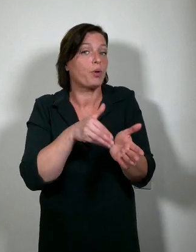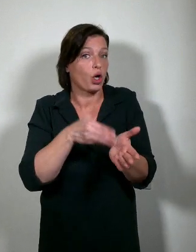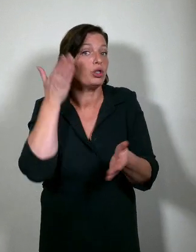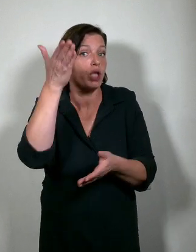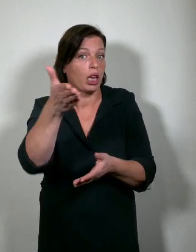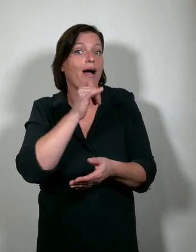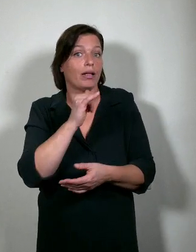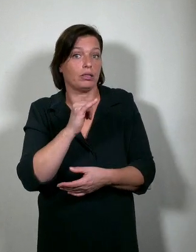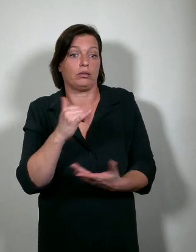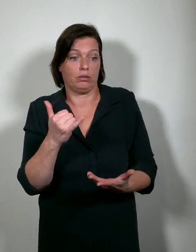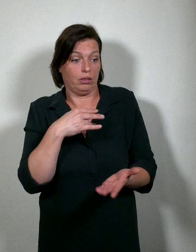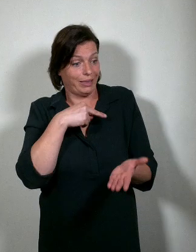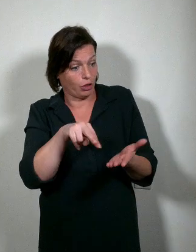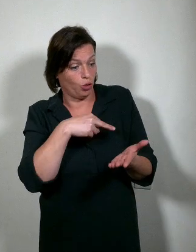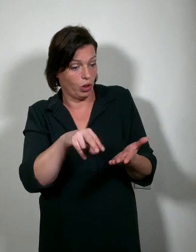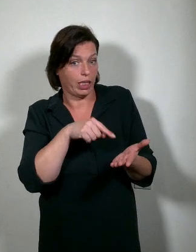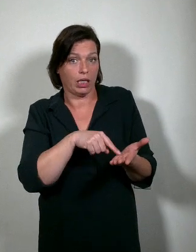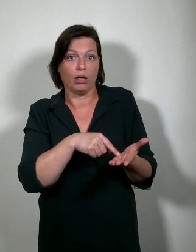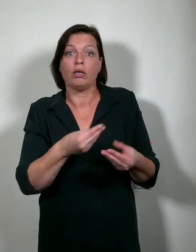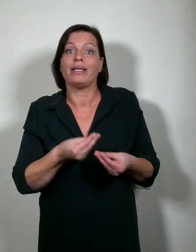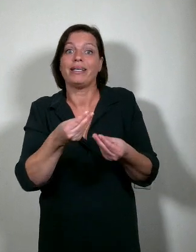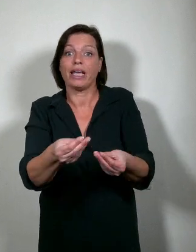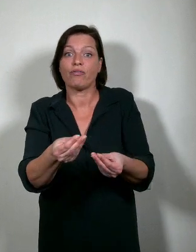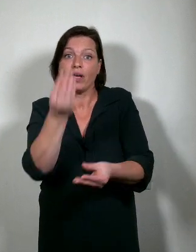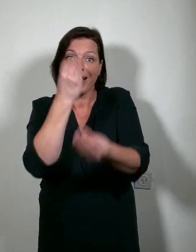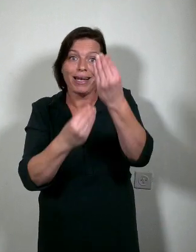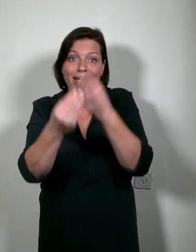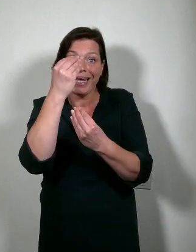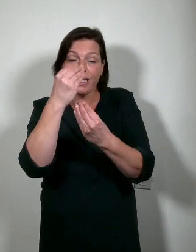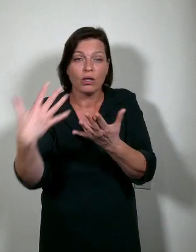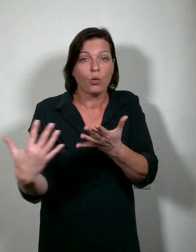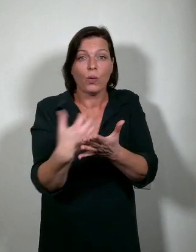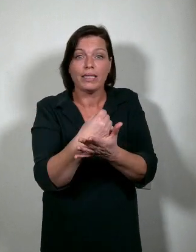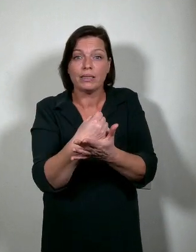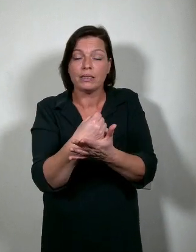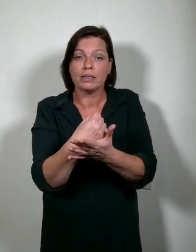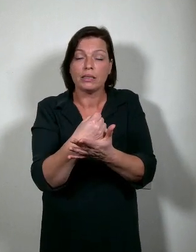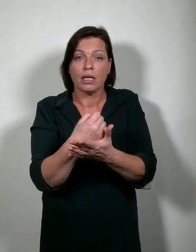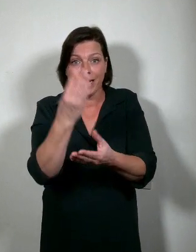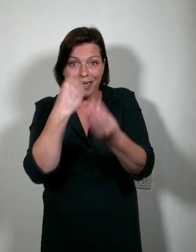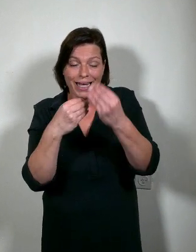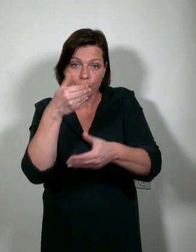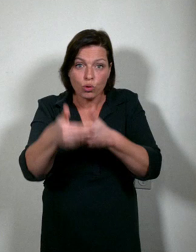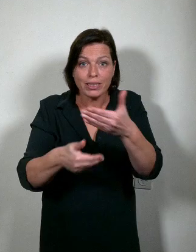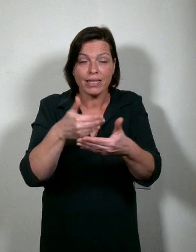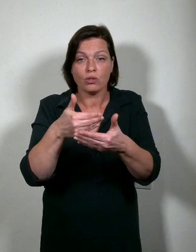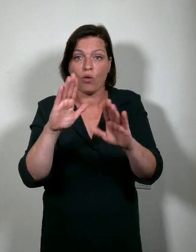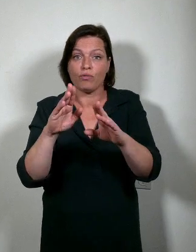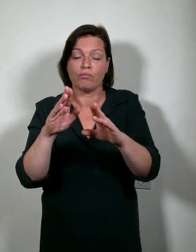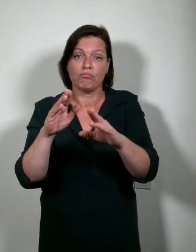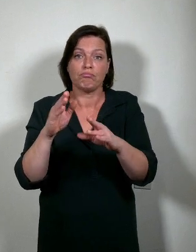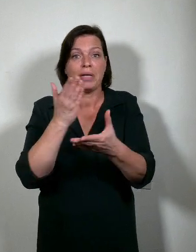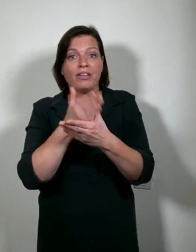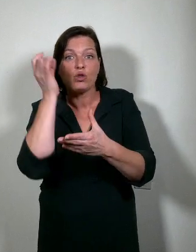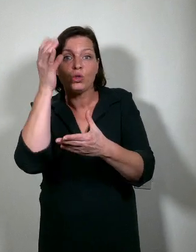wanneer die technologie, het leerproces, het leerrendement of interculturele uitwisseling ten goede komt.